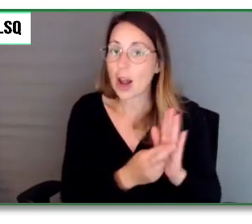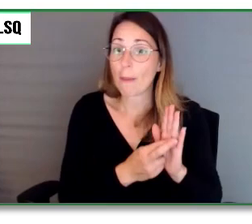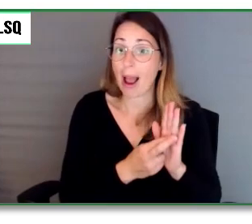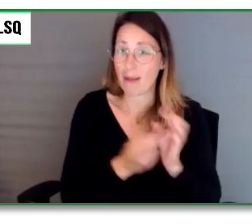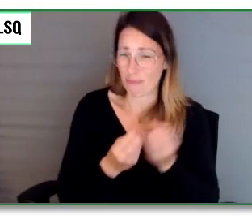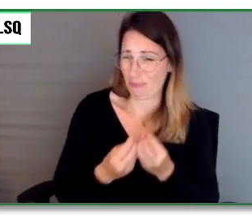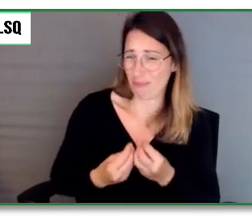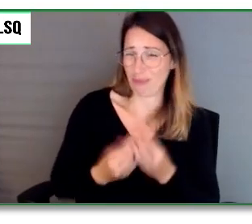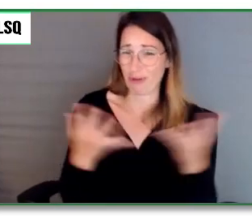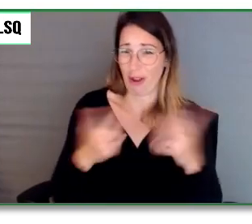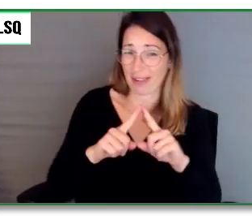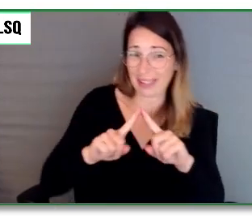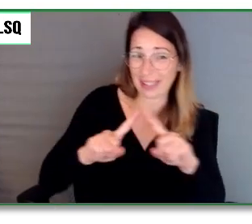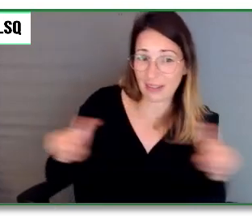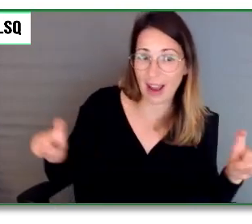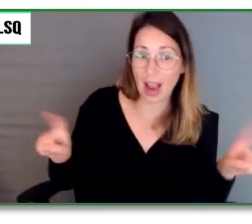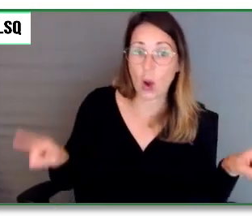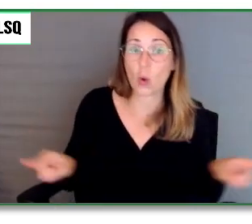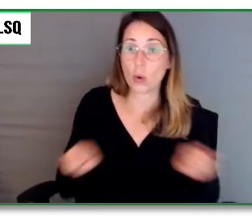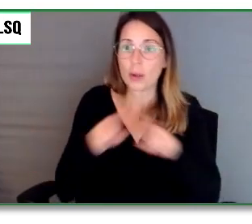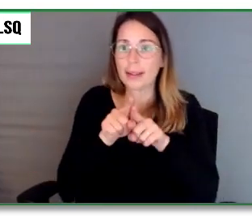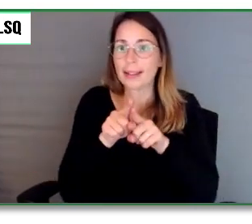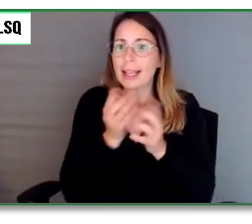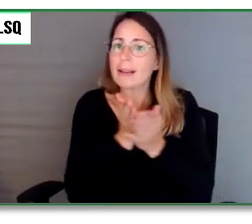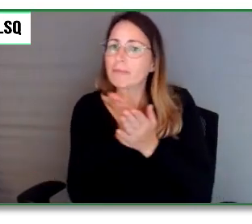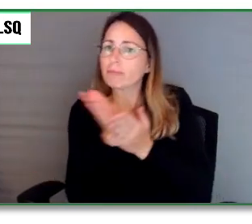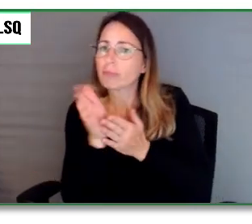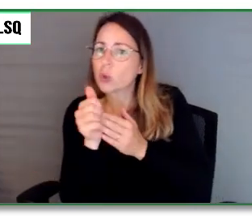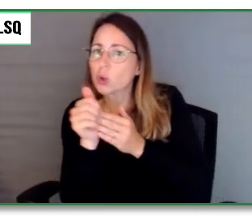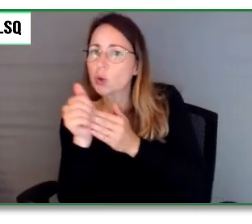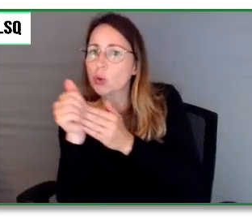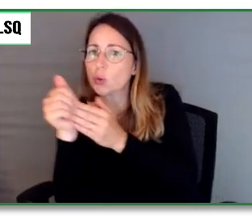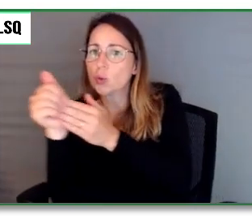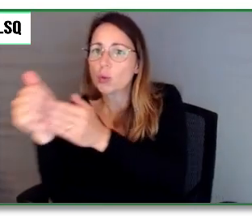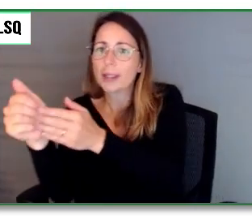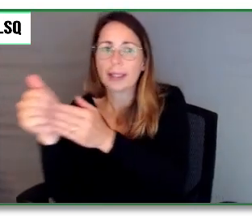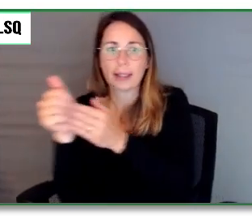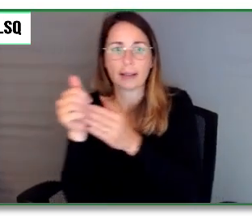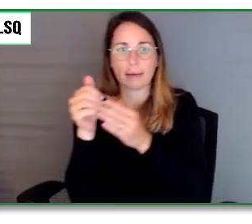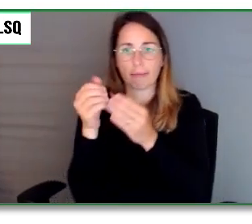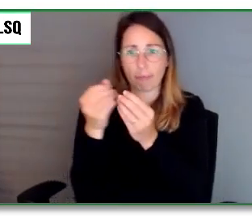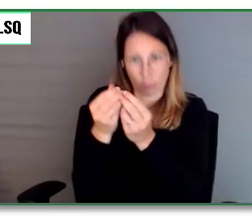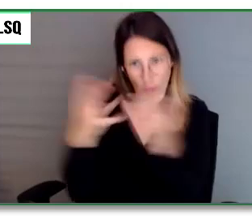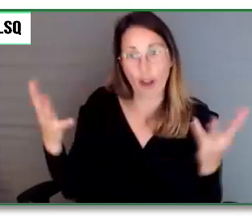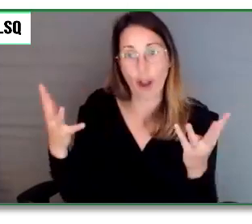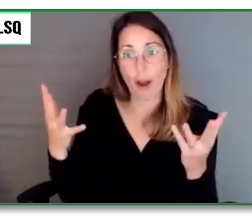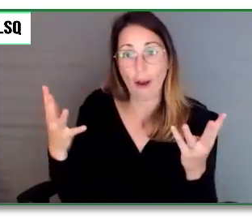photo de deux personnes qui entrent dans un parc pour payer pour le billet.